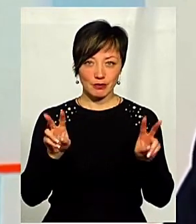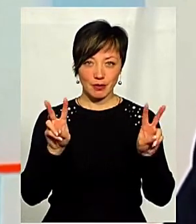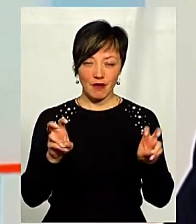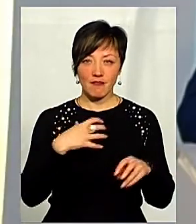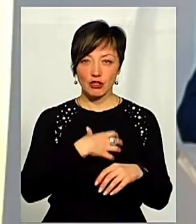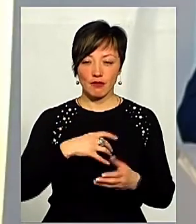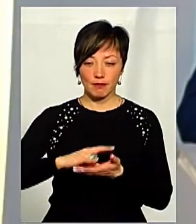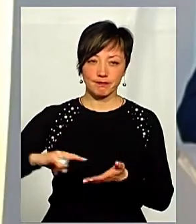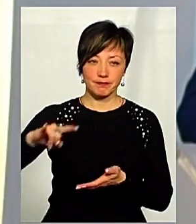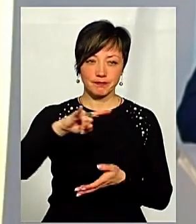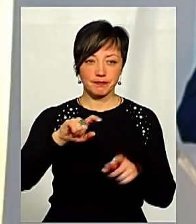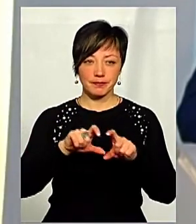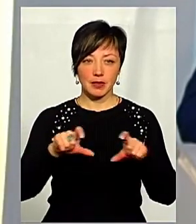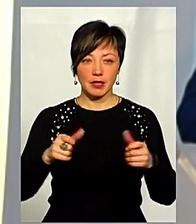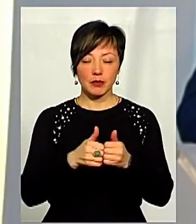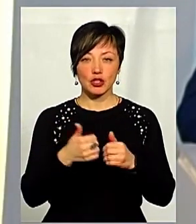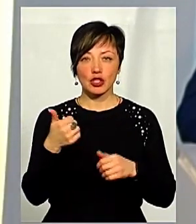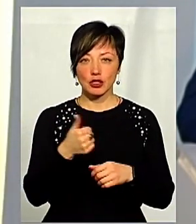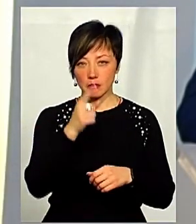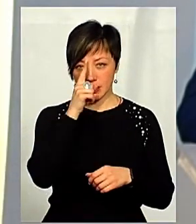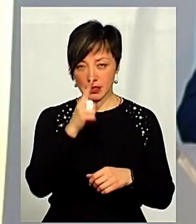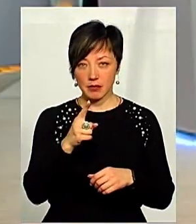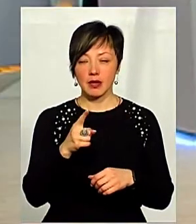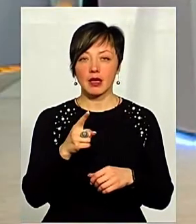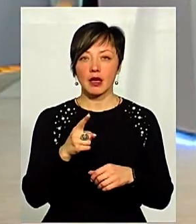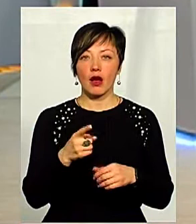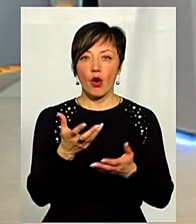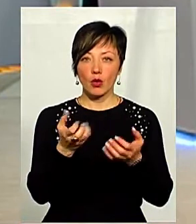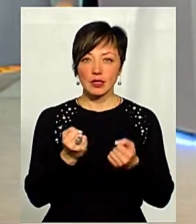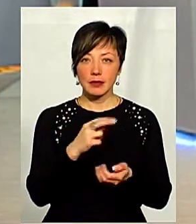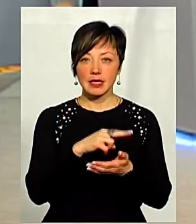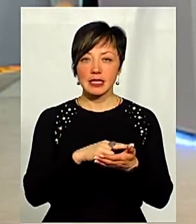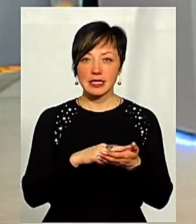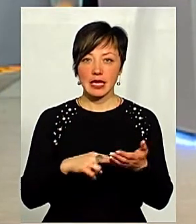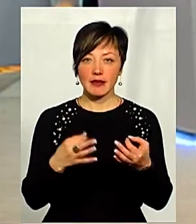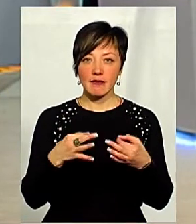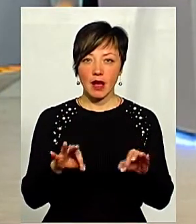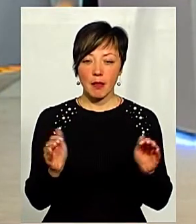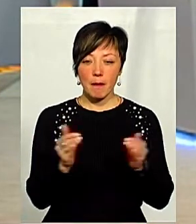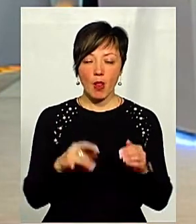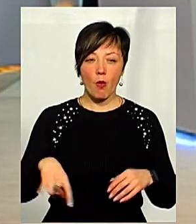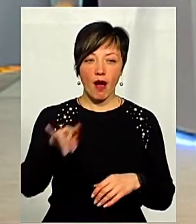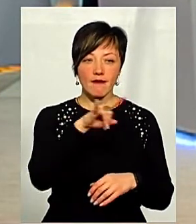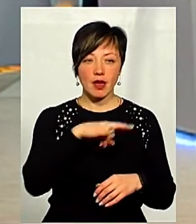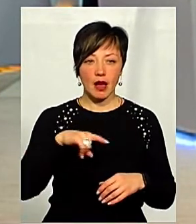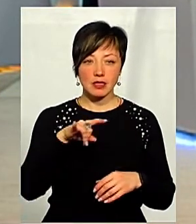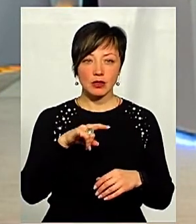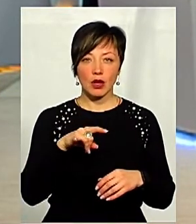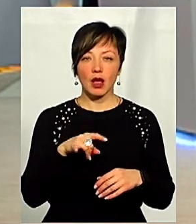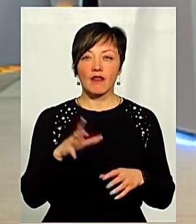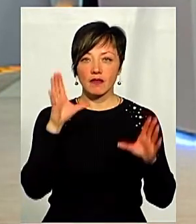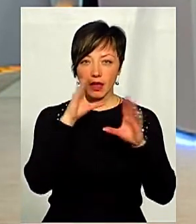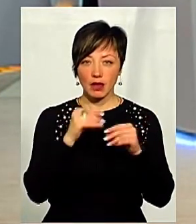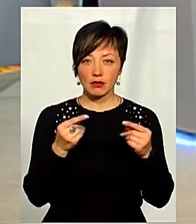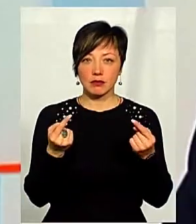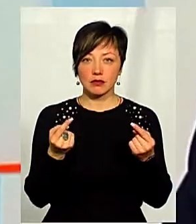інфраструктурний об'єкт. Найближчими тижнями, місяцями отримують сертифікат на малу авіацію. це вдалость зберегти падіння і